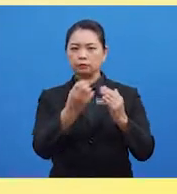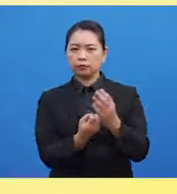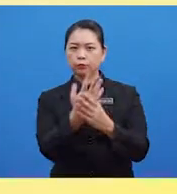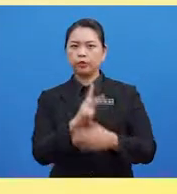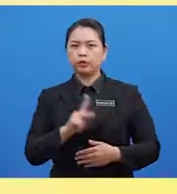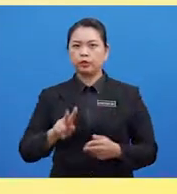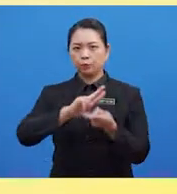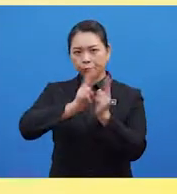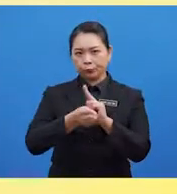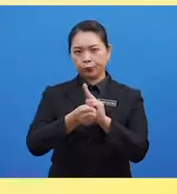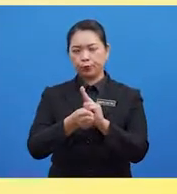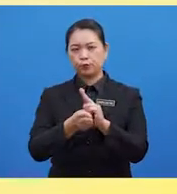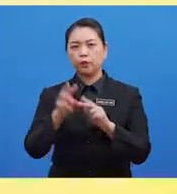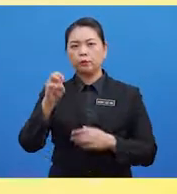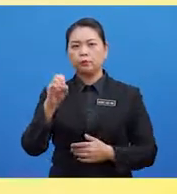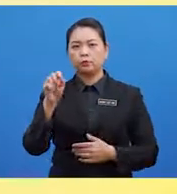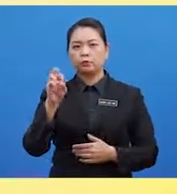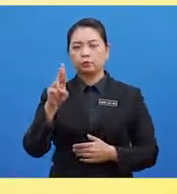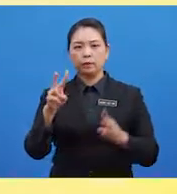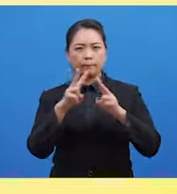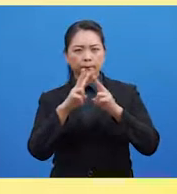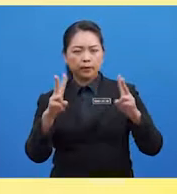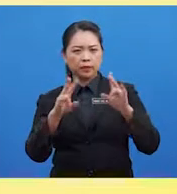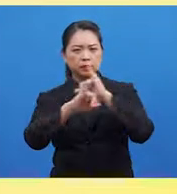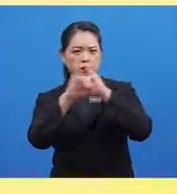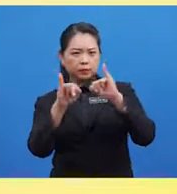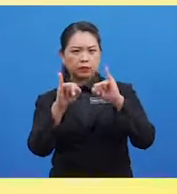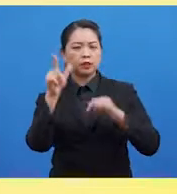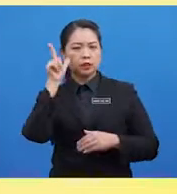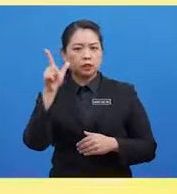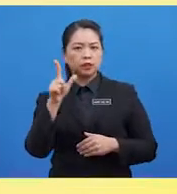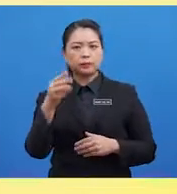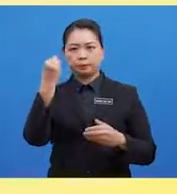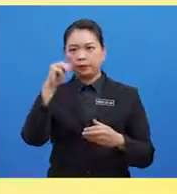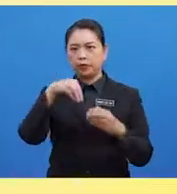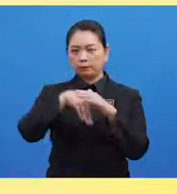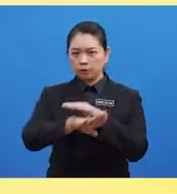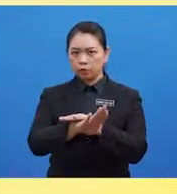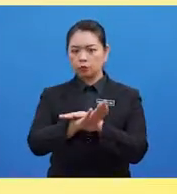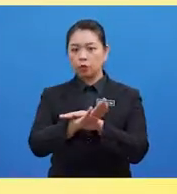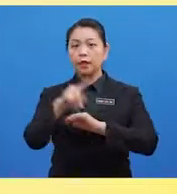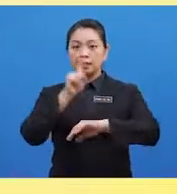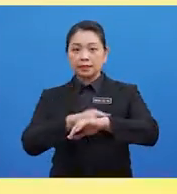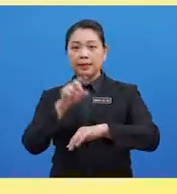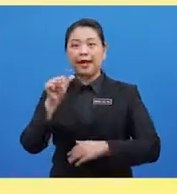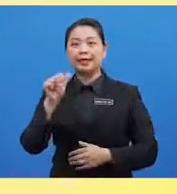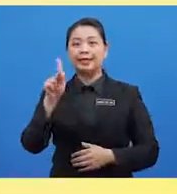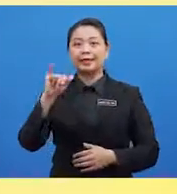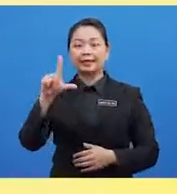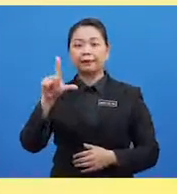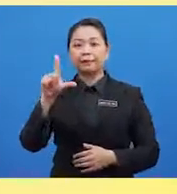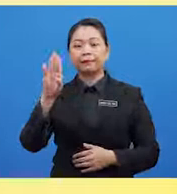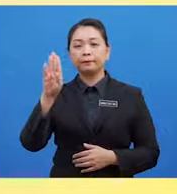Perubahan Lakuan Motor Yang Paling Ketara Dilehat Semasa Mereka Memasuki Zaman Akib Balik Terdapat